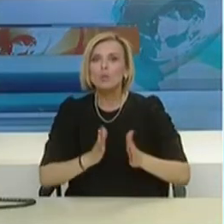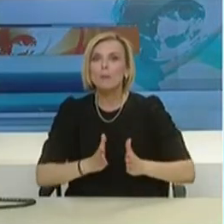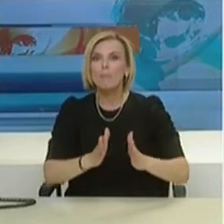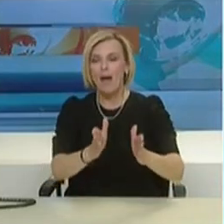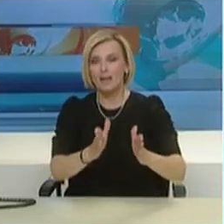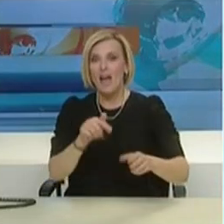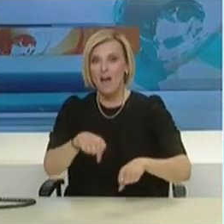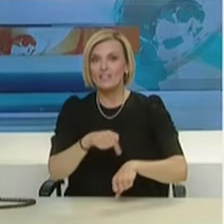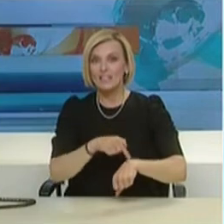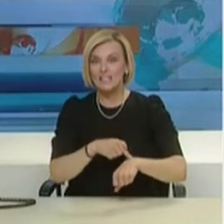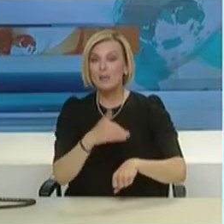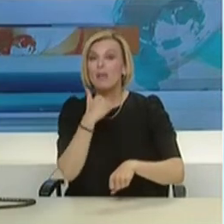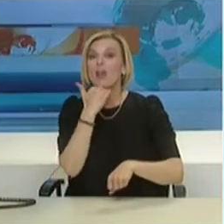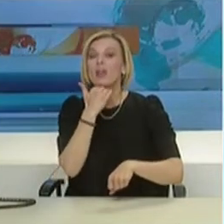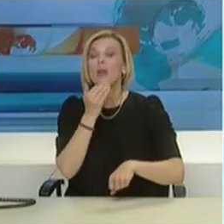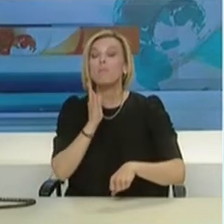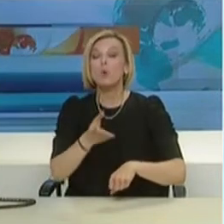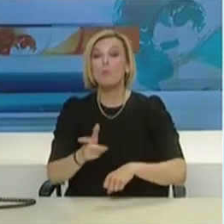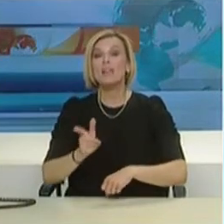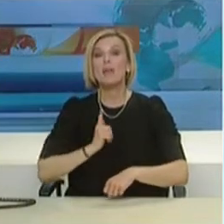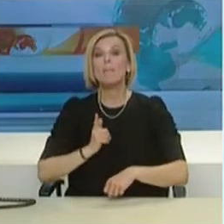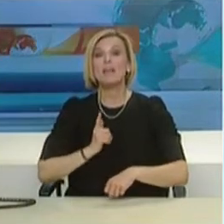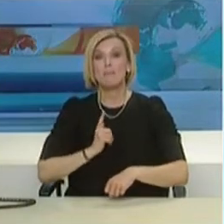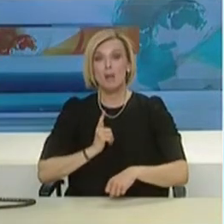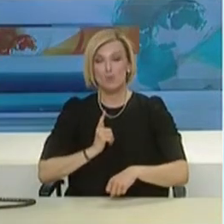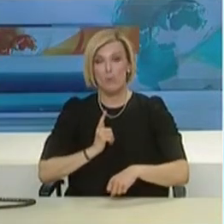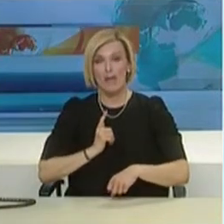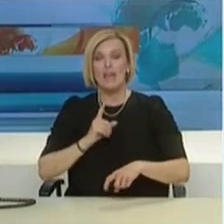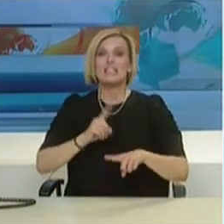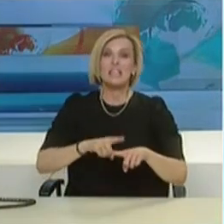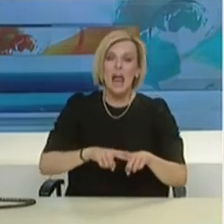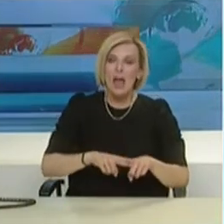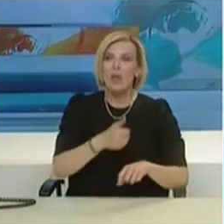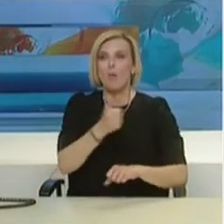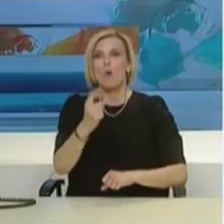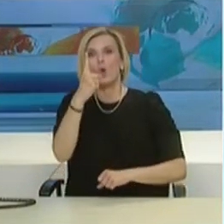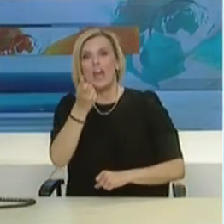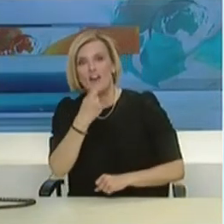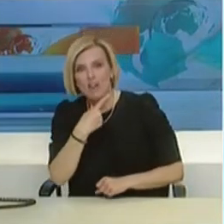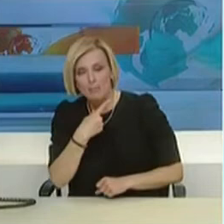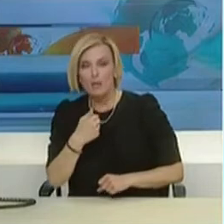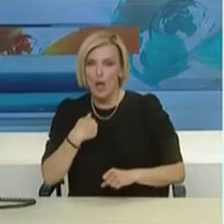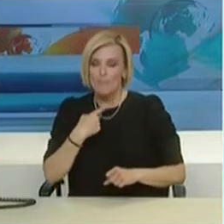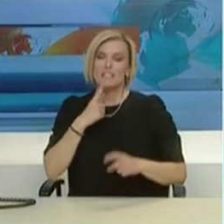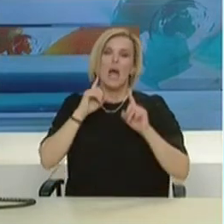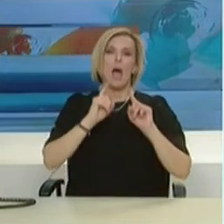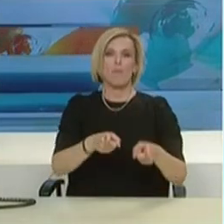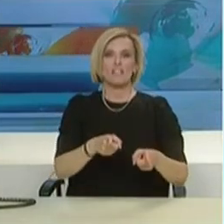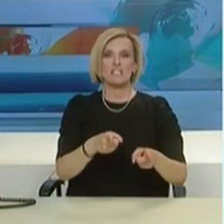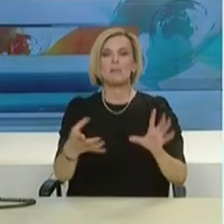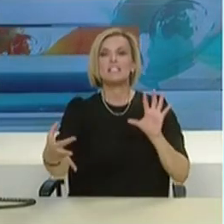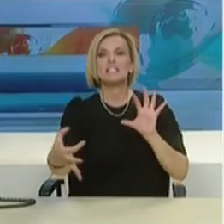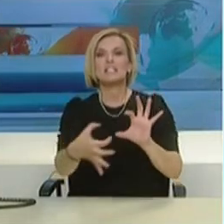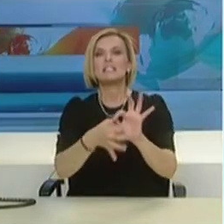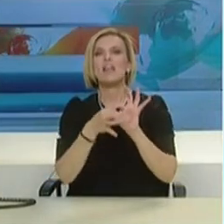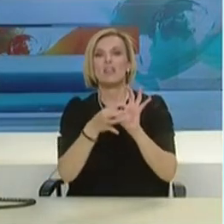πολυτέλεια να περιμένουμε τη μονοθεραπεία και τι θα κάνει στην πατρίδα μας και αποφασίσαμε να προχωρήσουμε με συνδυαστική θεραπεία από την